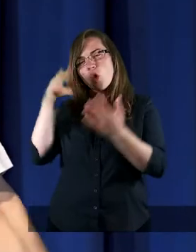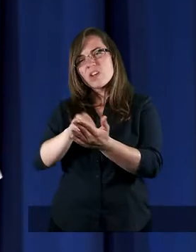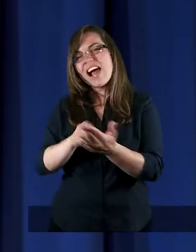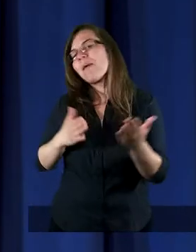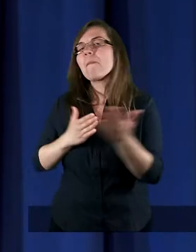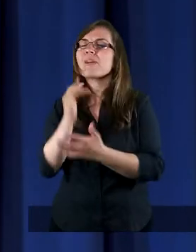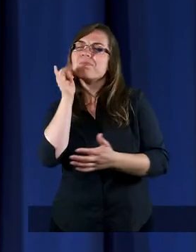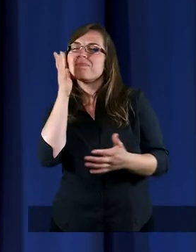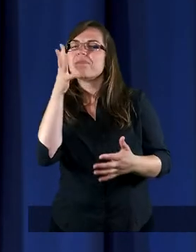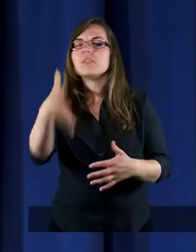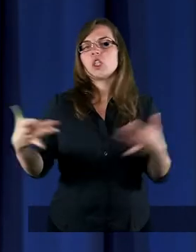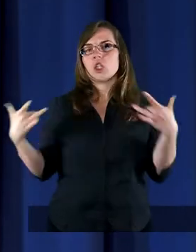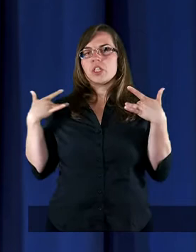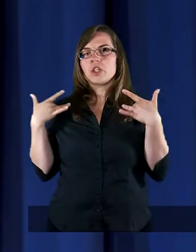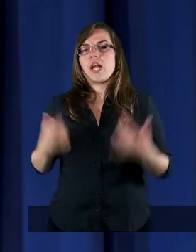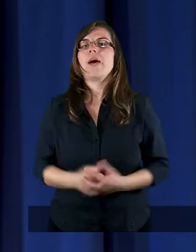swoje życie.